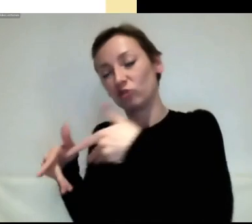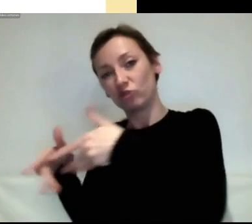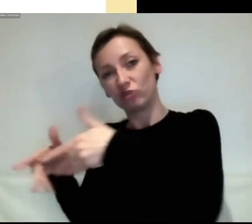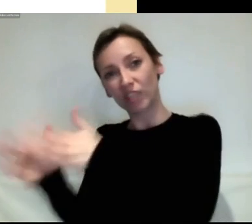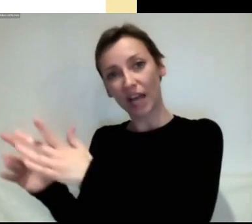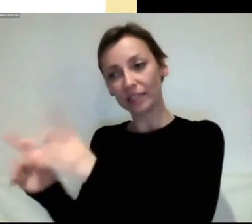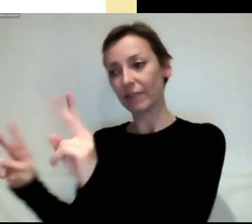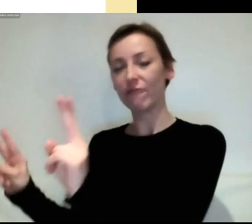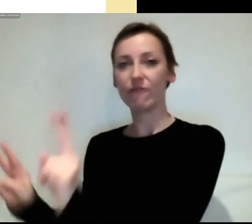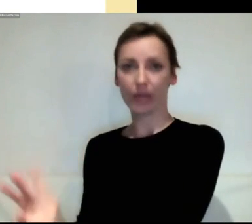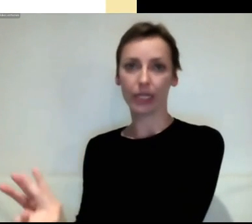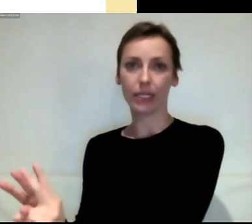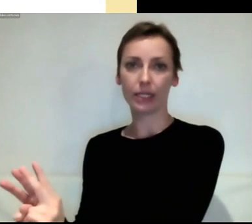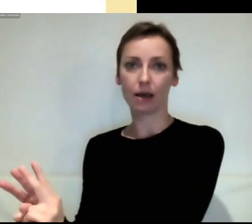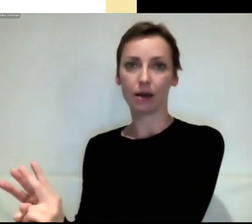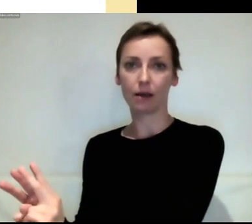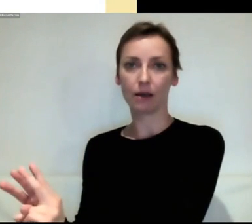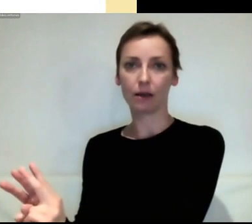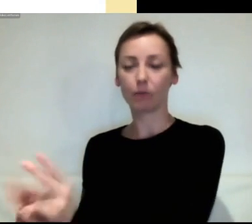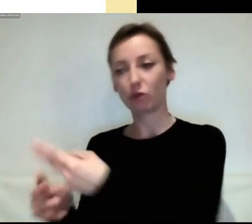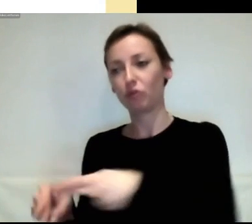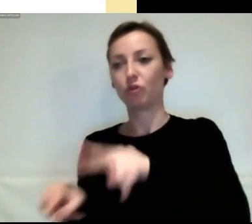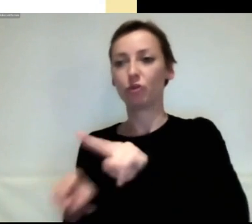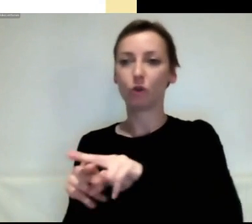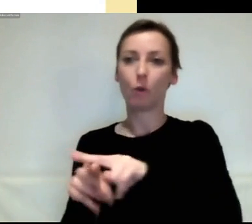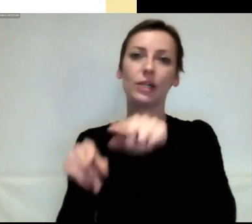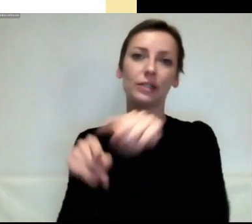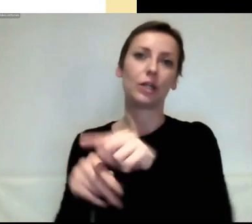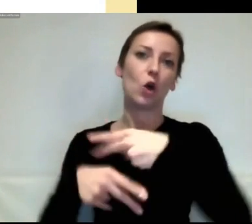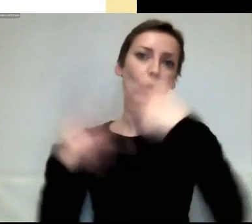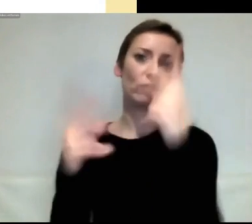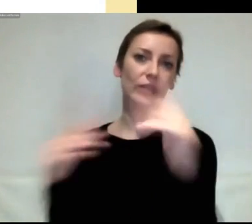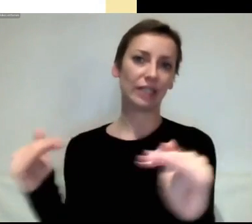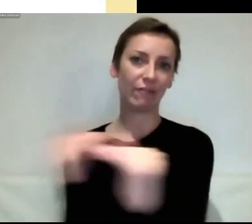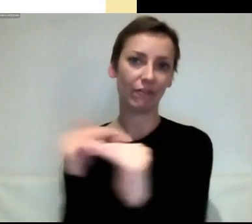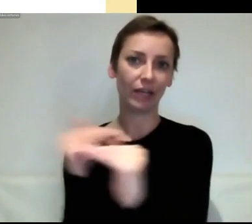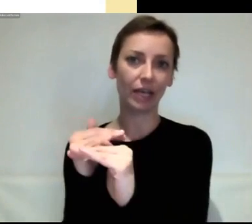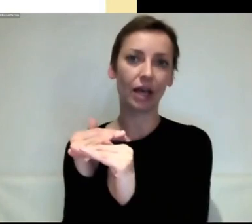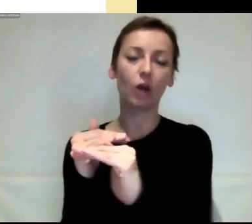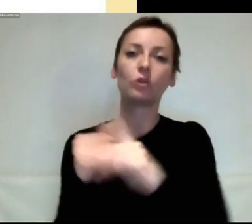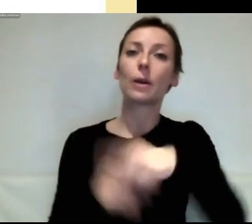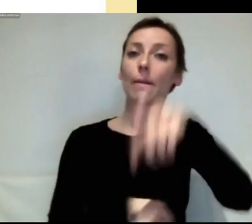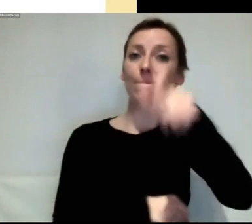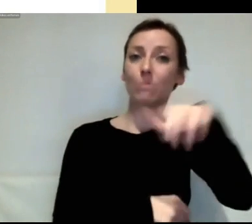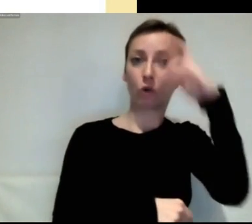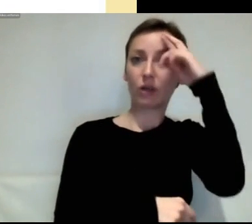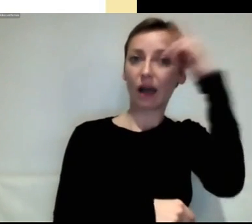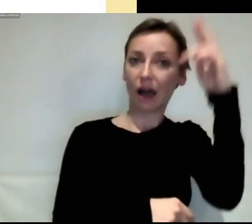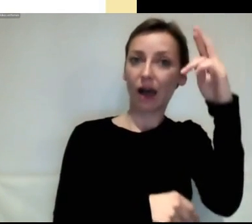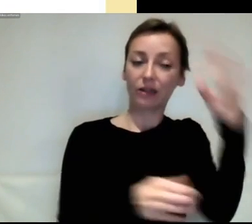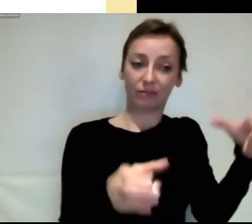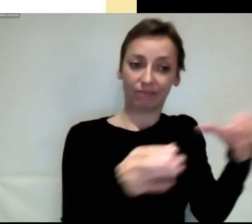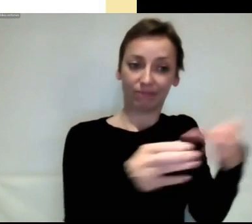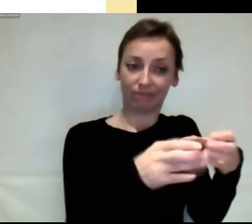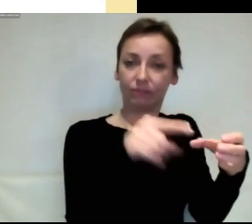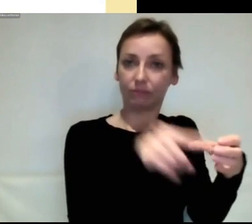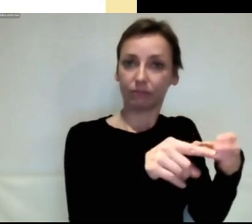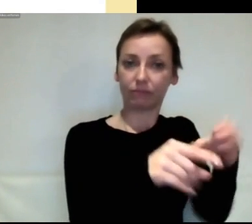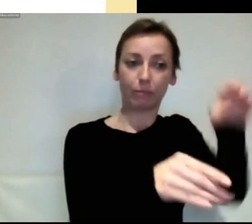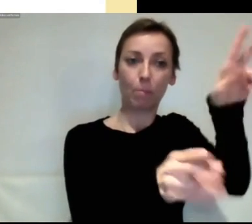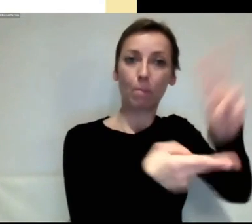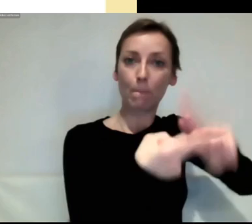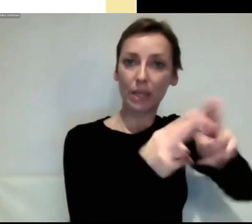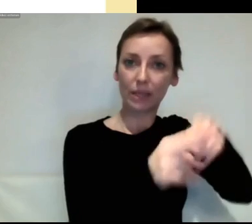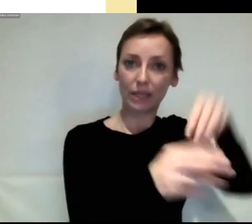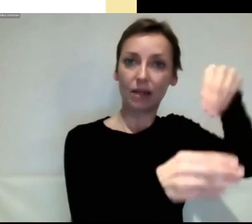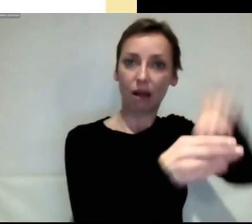2 zu 1. Und da haben die Teilnehmenden des BürgerInnenrates in Irlander darüber abgestimmt. Damit ist auch klar, 92 Prozent